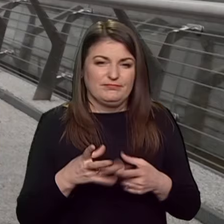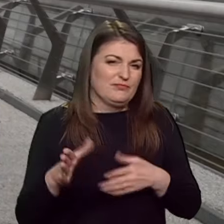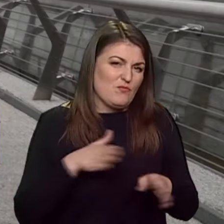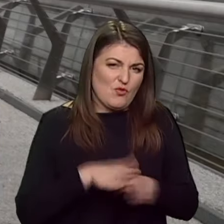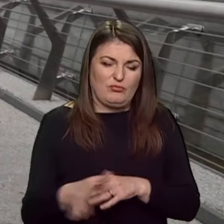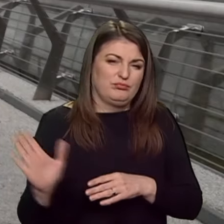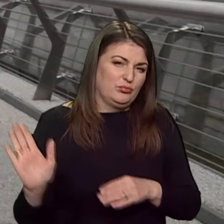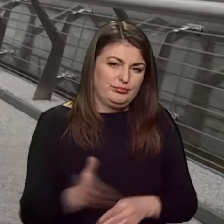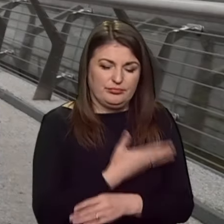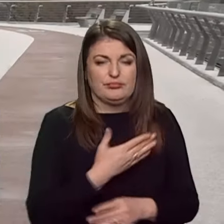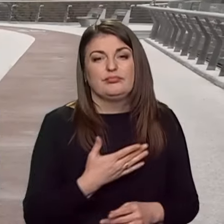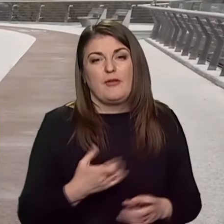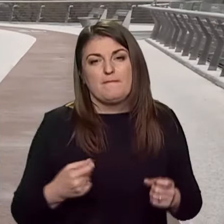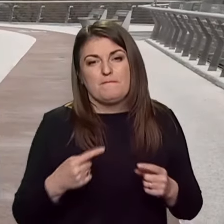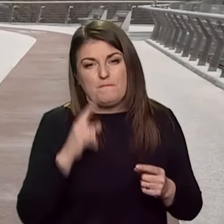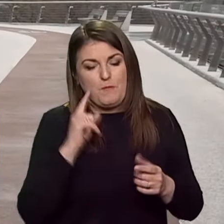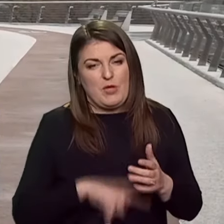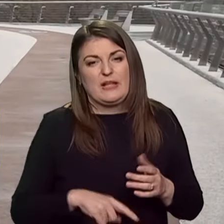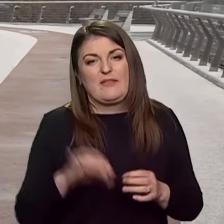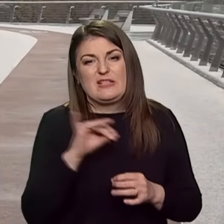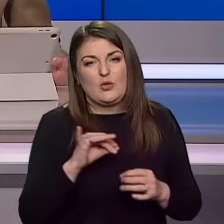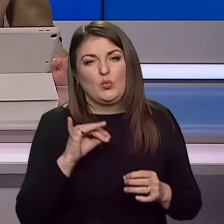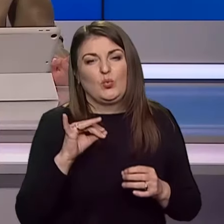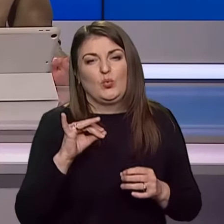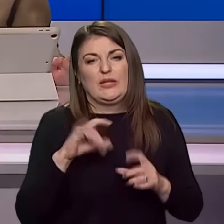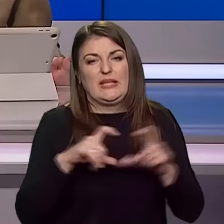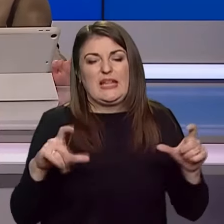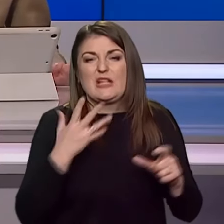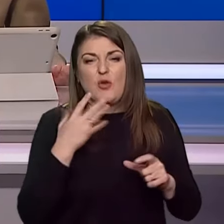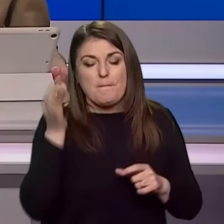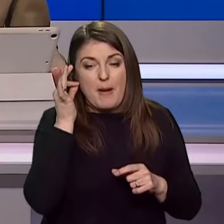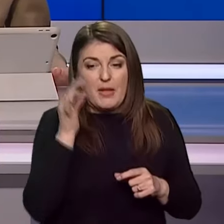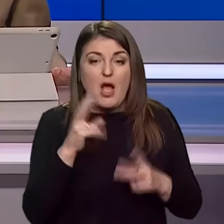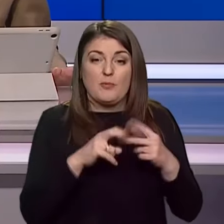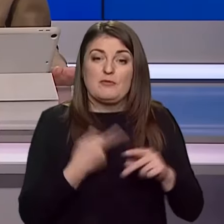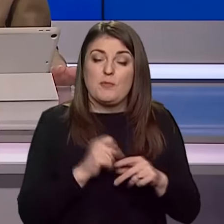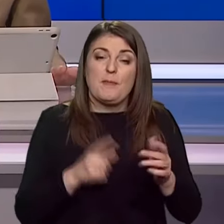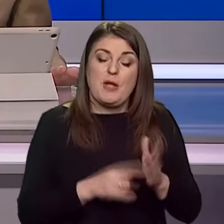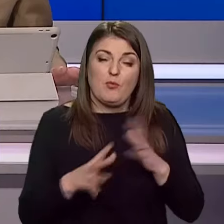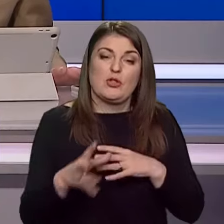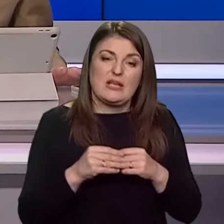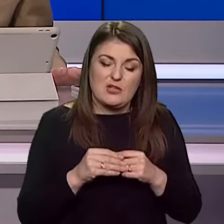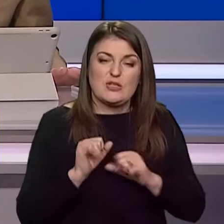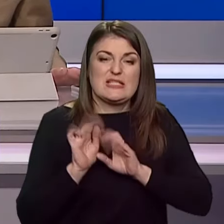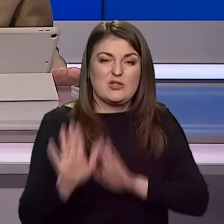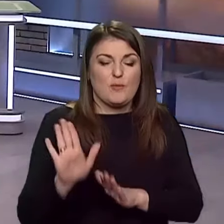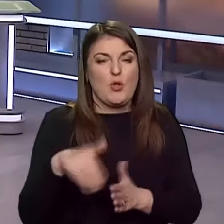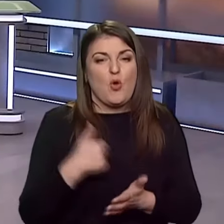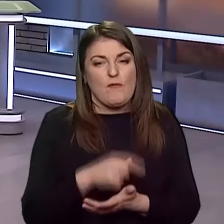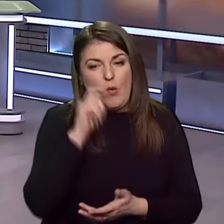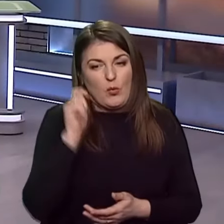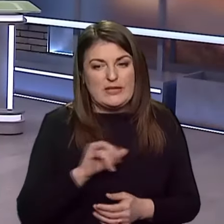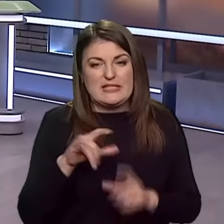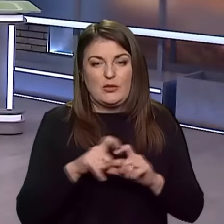цілковитому демонтажу певній в інституті національної пам'яті. Розбратися у цьому питанні ми будемо разом із заступником голови